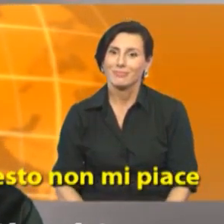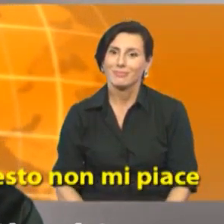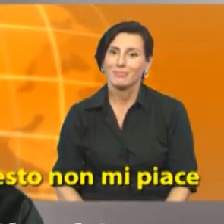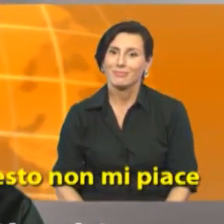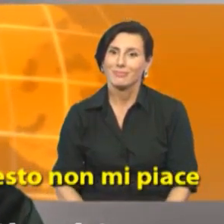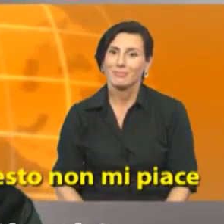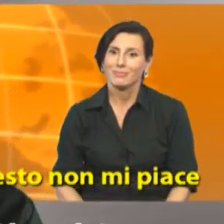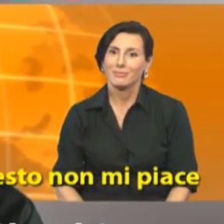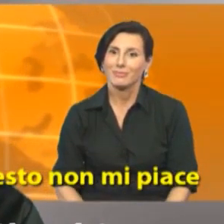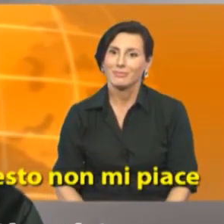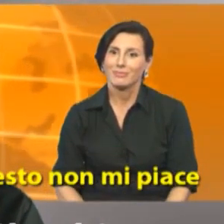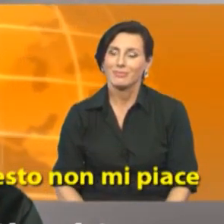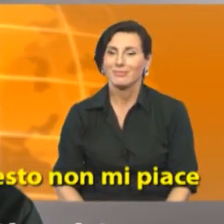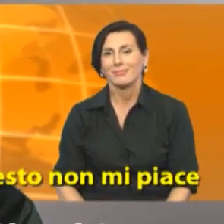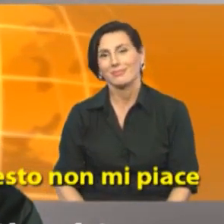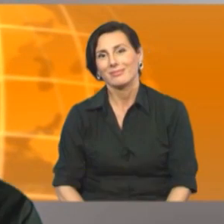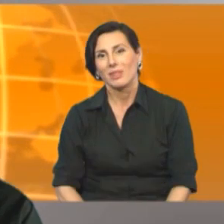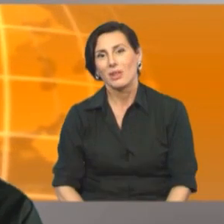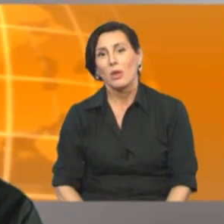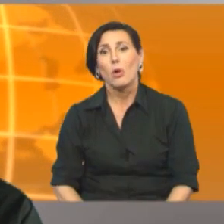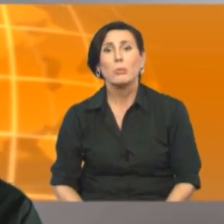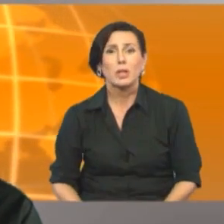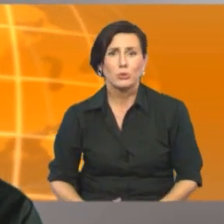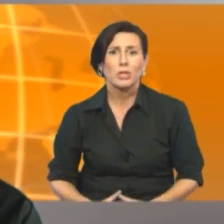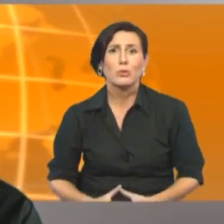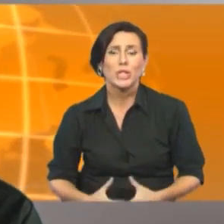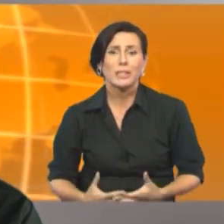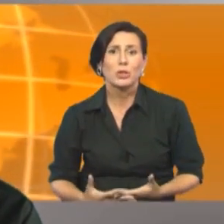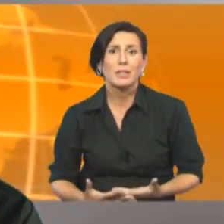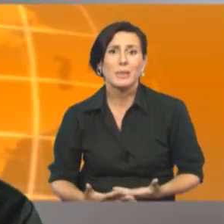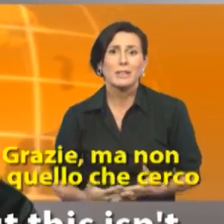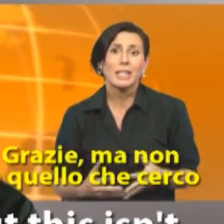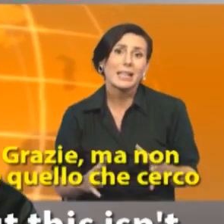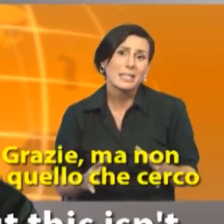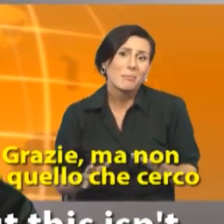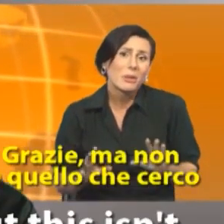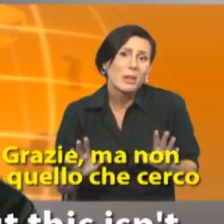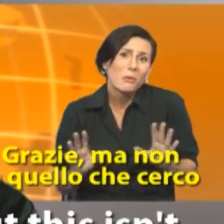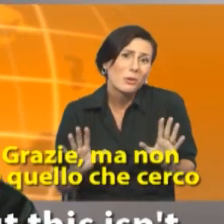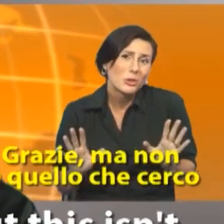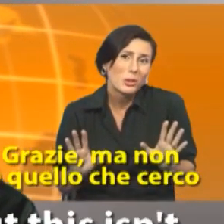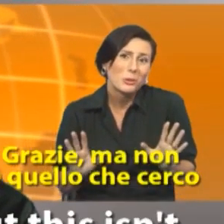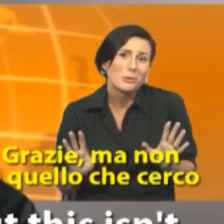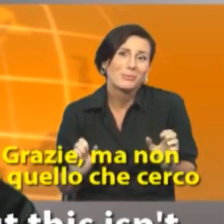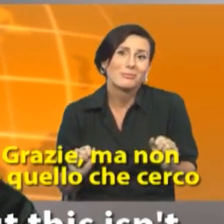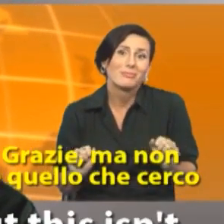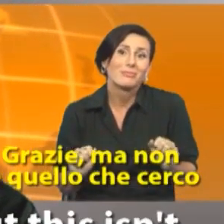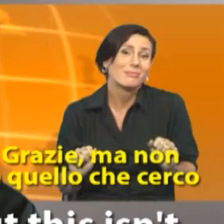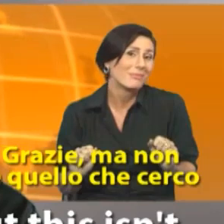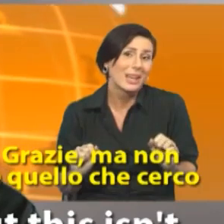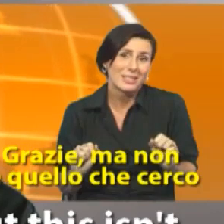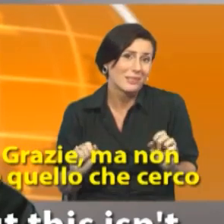this I don't like this oppure uscirne gentilmente grazie ma non è quello che cerco